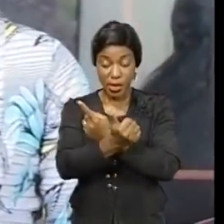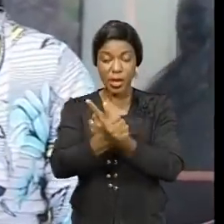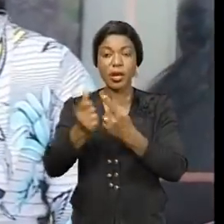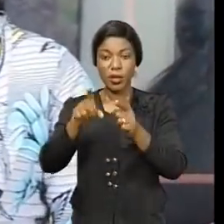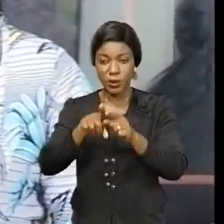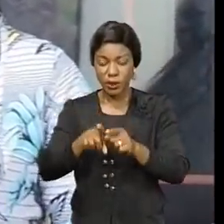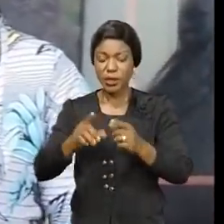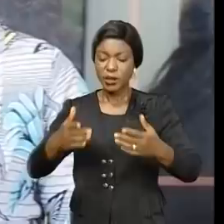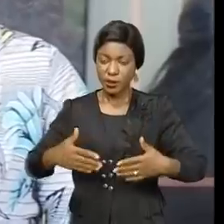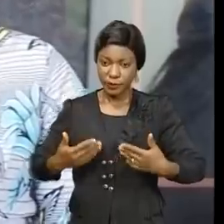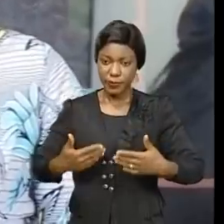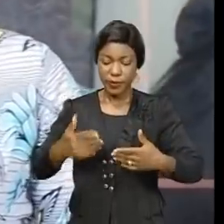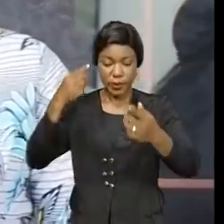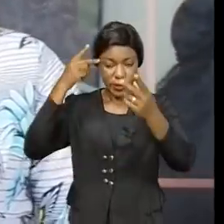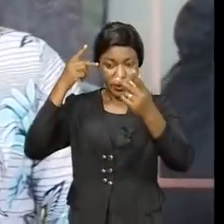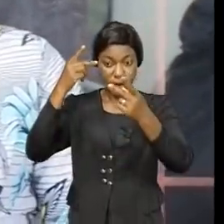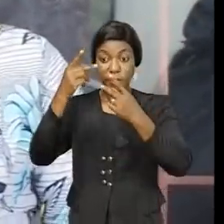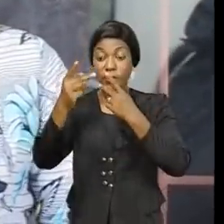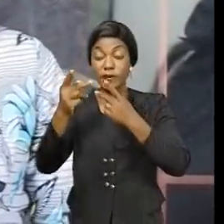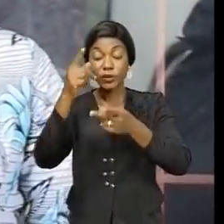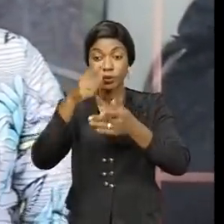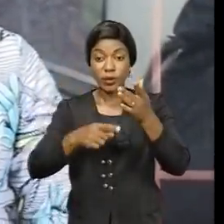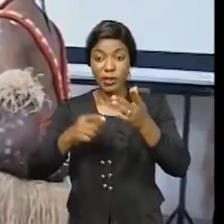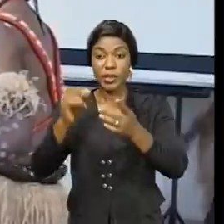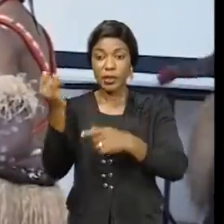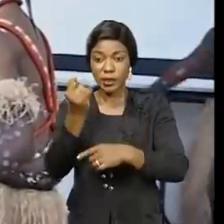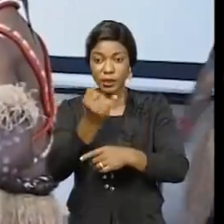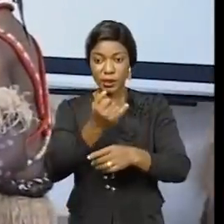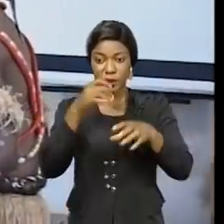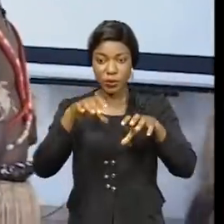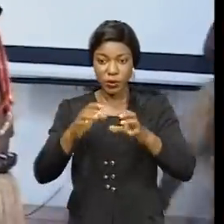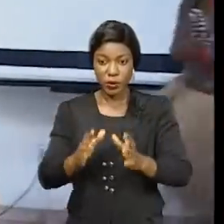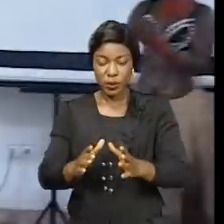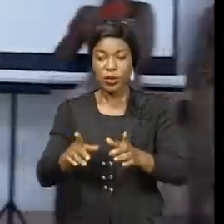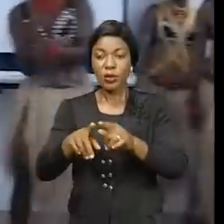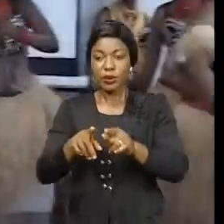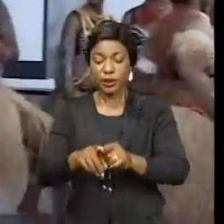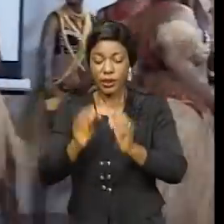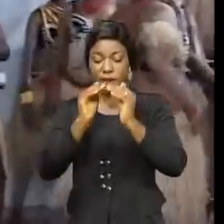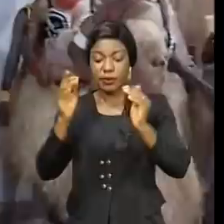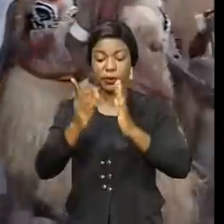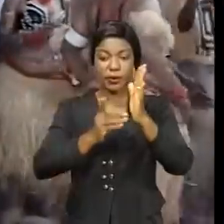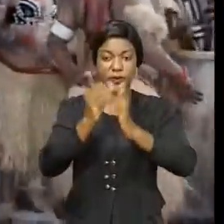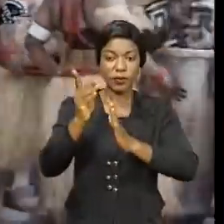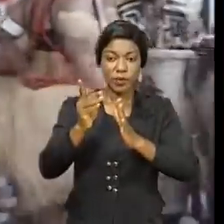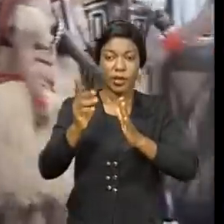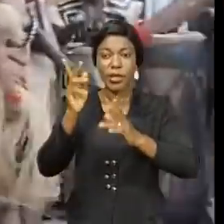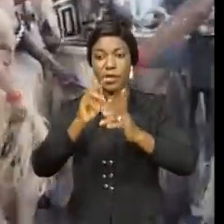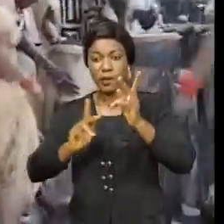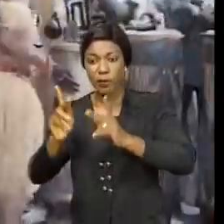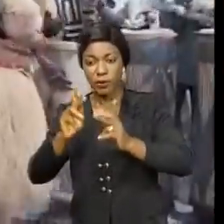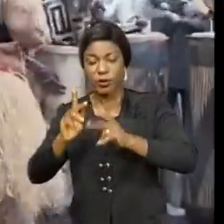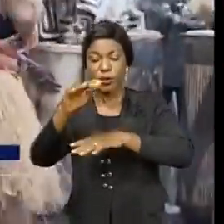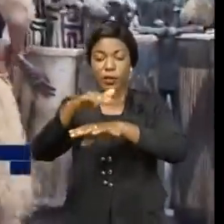cette initiative qui vise à faire réunir la culture congolaise. La paix gage du développement. La population est